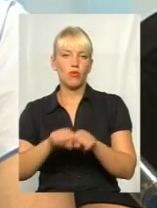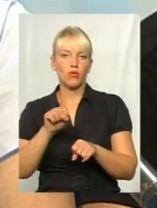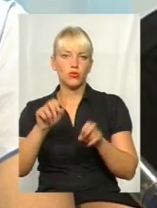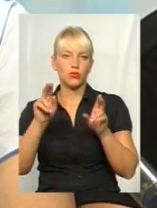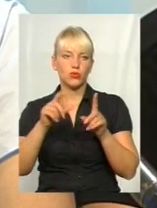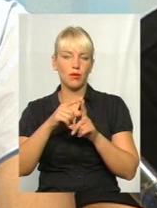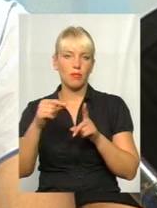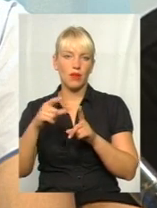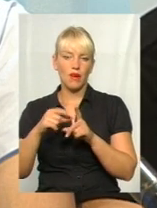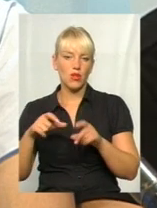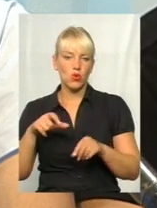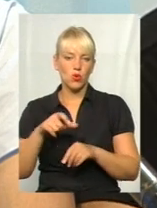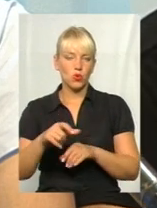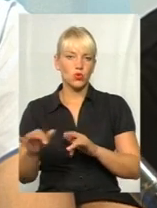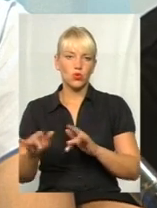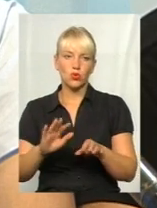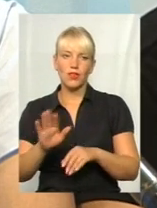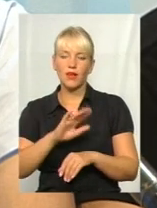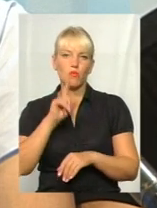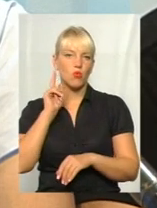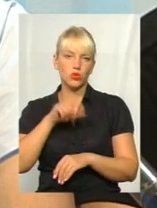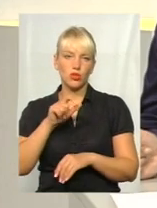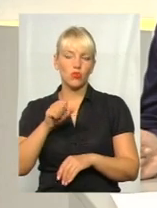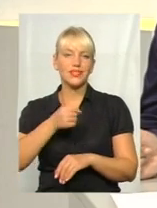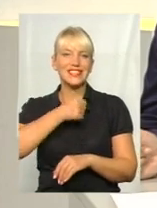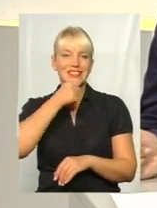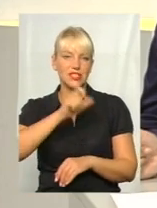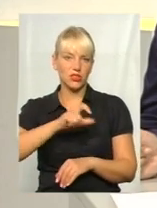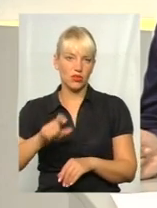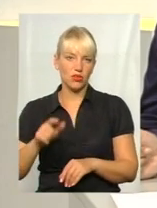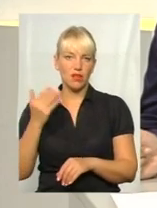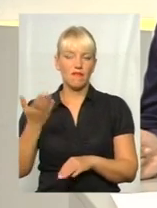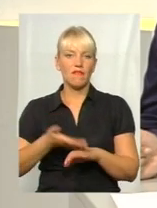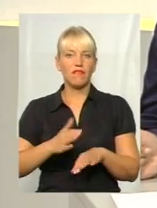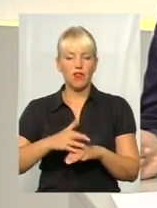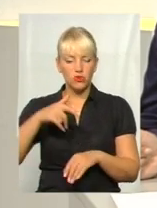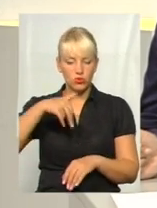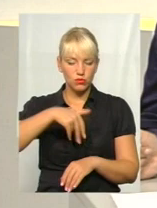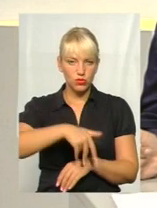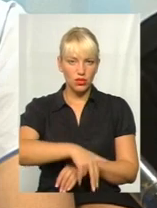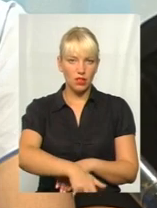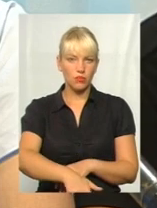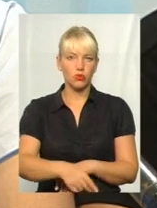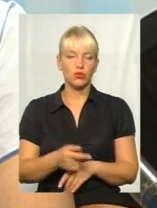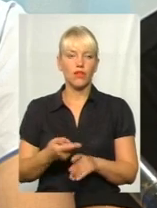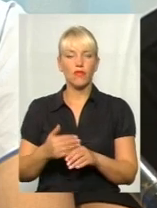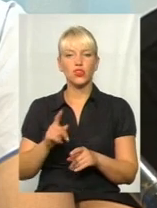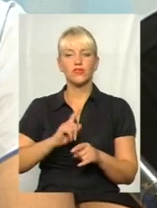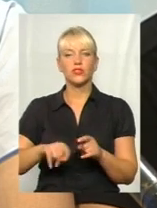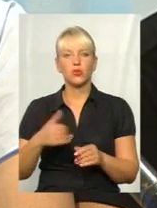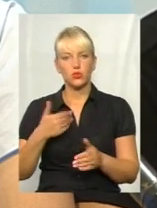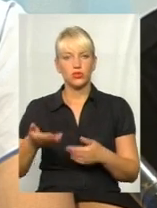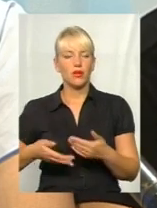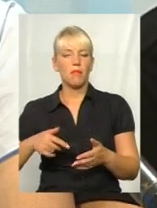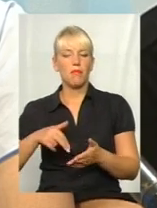відповідно не молоді люди, а вже люди в віці. Тобто їм важко спускатися по сходинках, вони хочуть пошвидше перейти